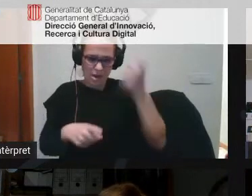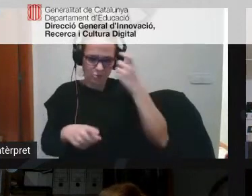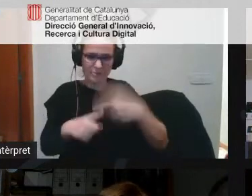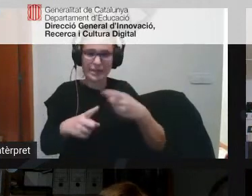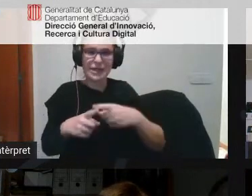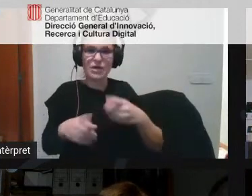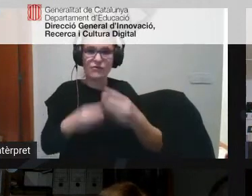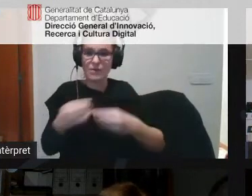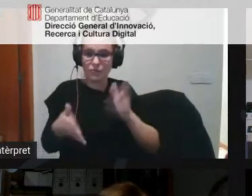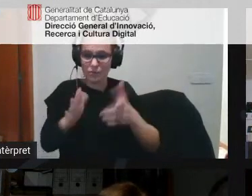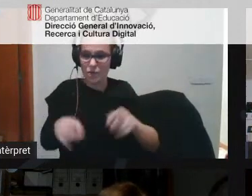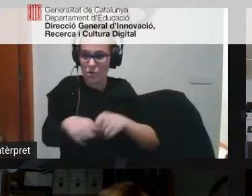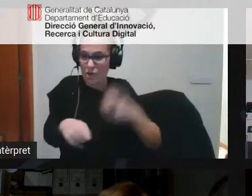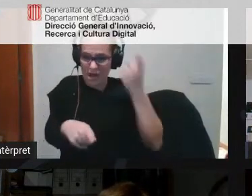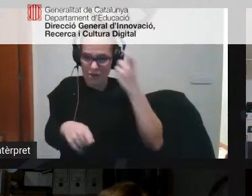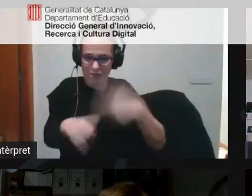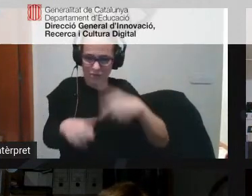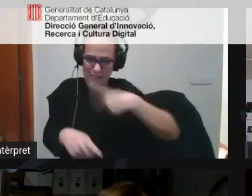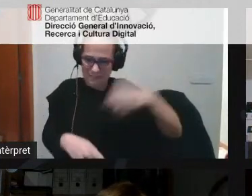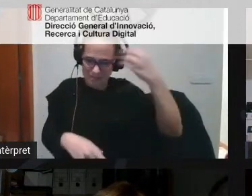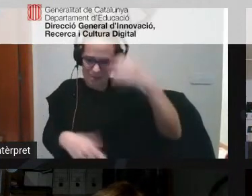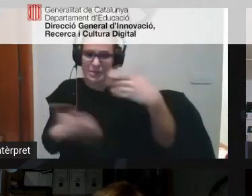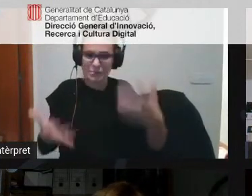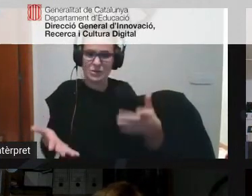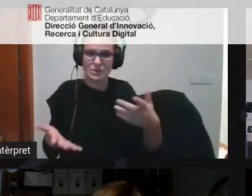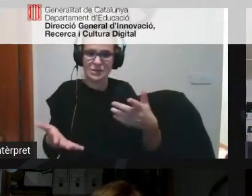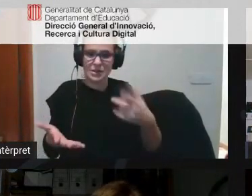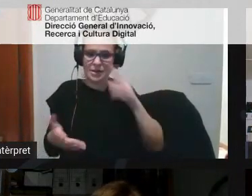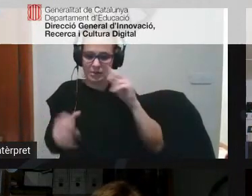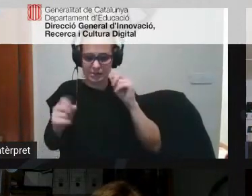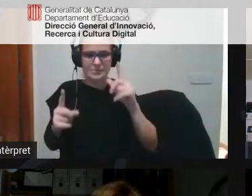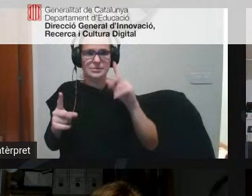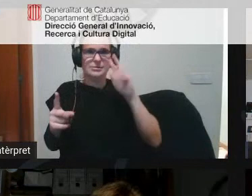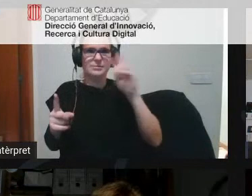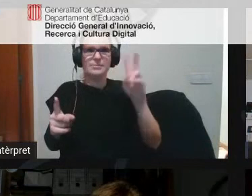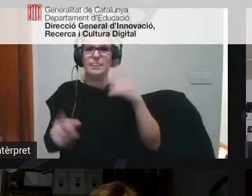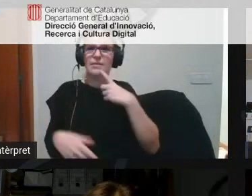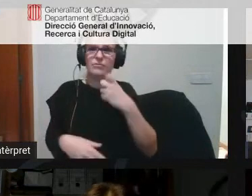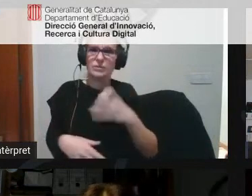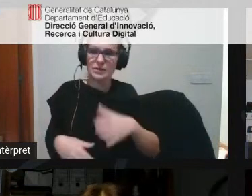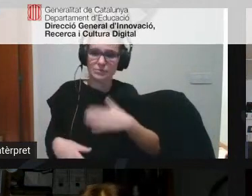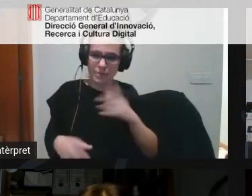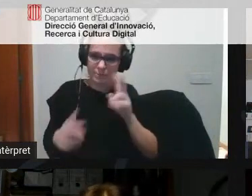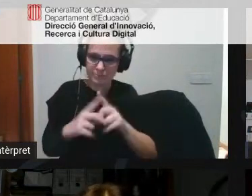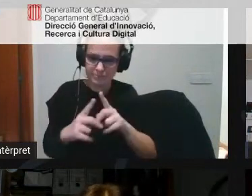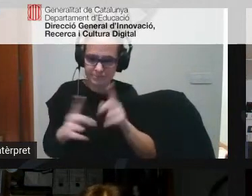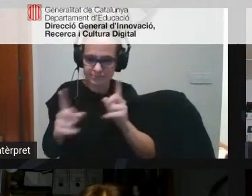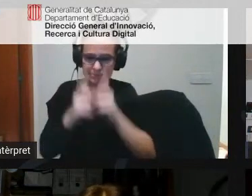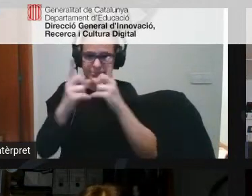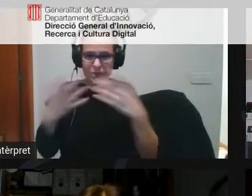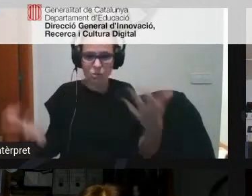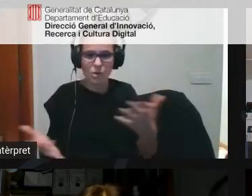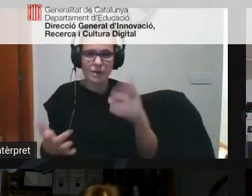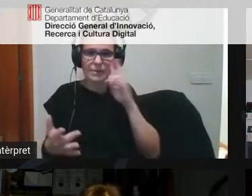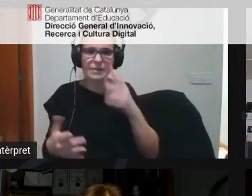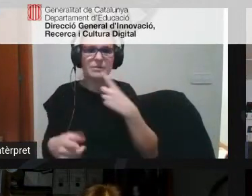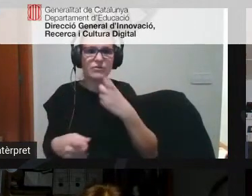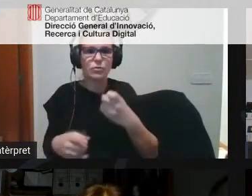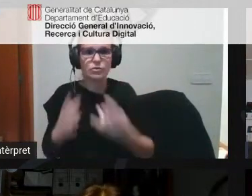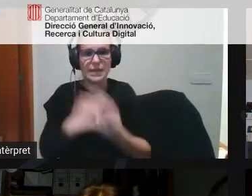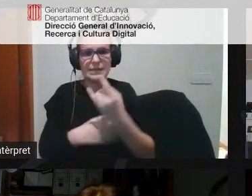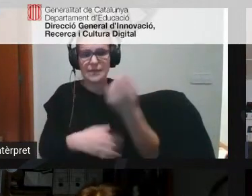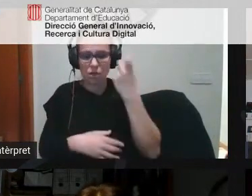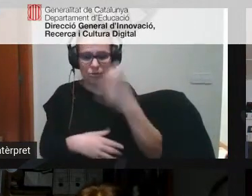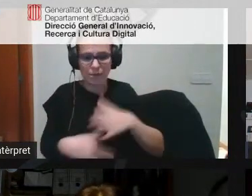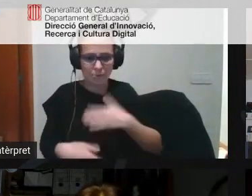l'alumne o sigui que realment estàvem aprenent i llavors ens veien en quines dificultats ens podíem trobar que també veiem quines dificultats se podria trobar l